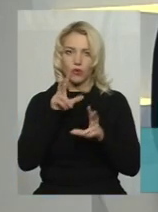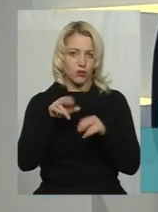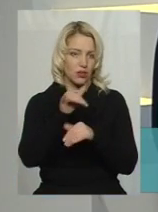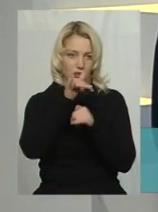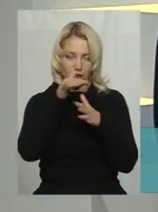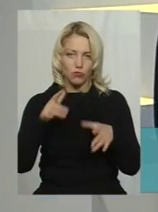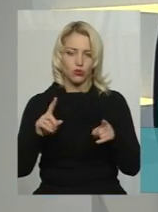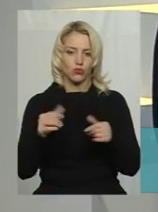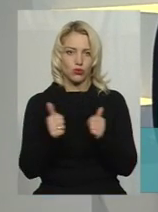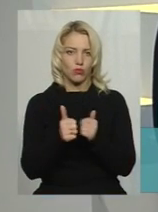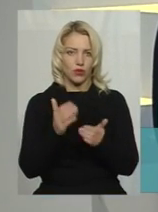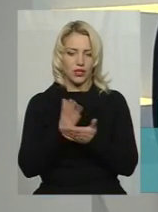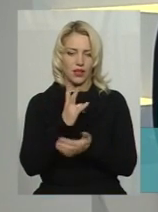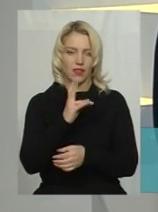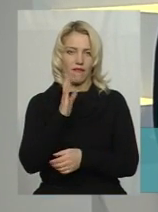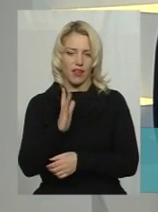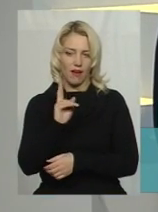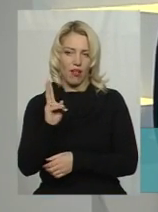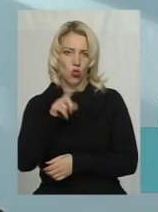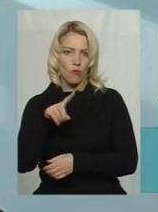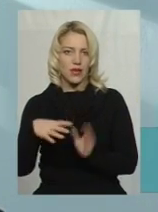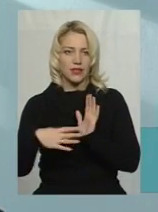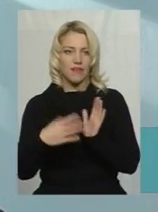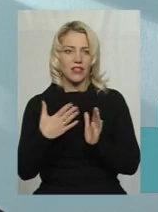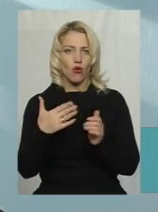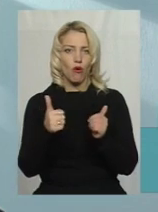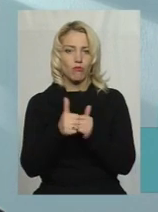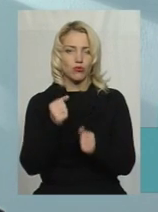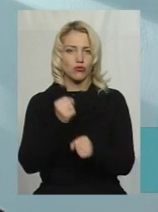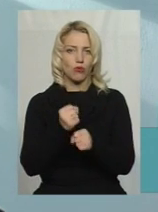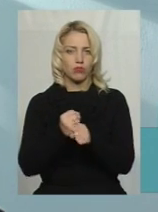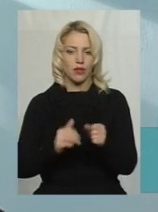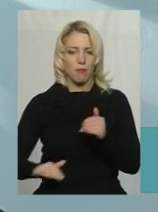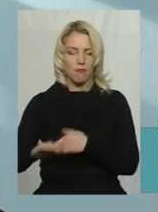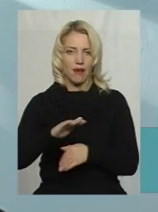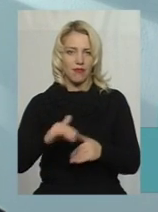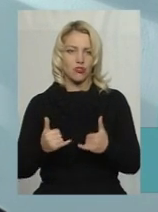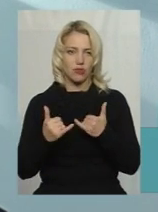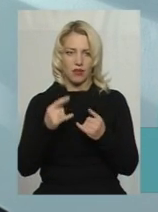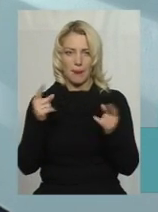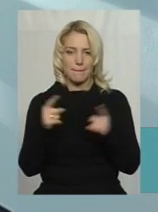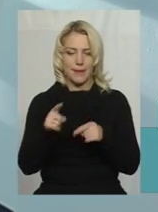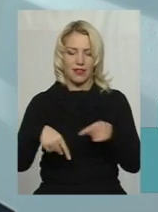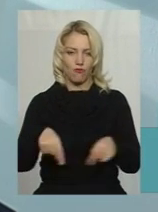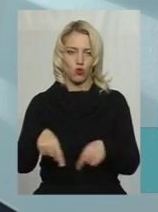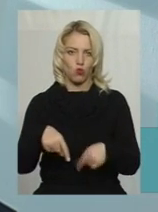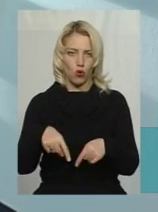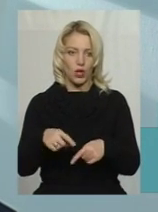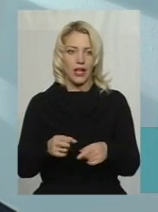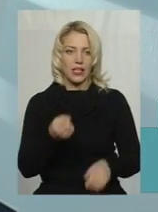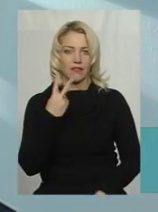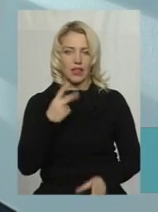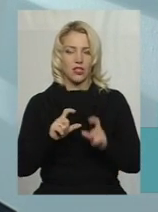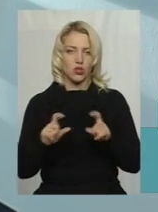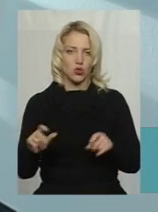що поряд є НВК номер 9, в якому ми вже зробили майданчик для мініфутболу. В 12